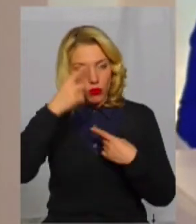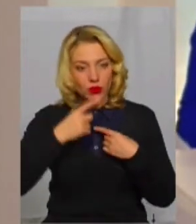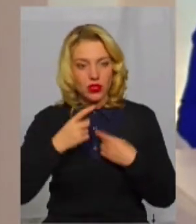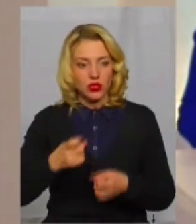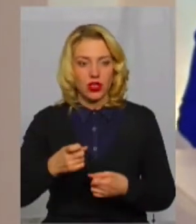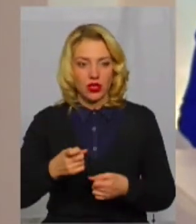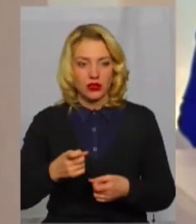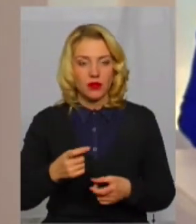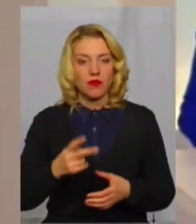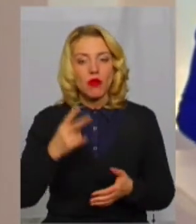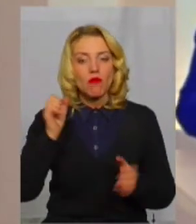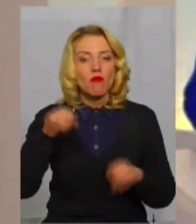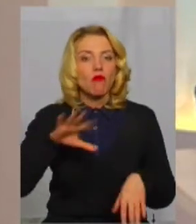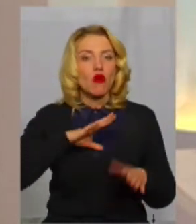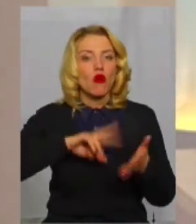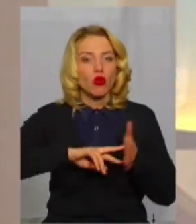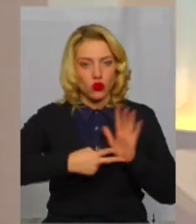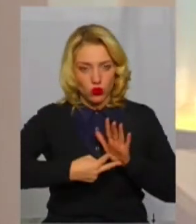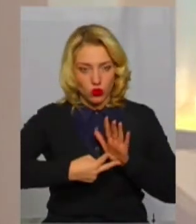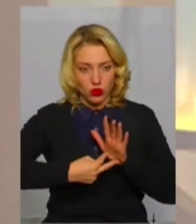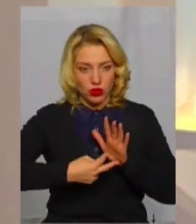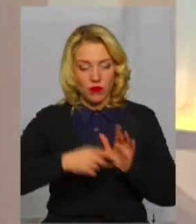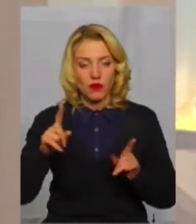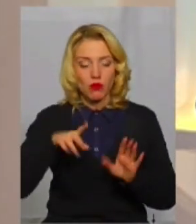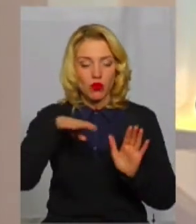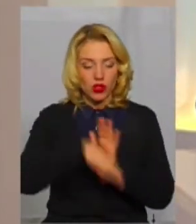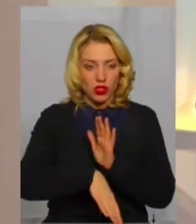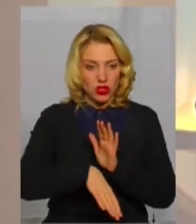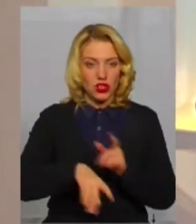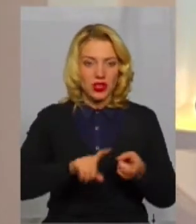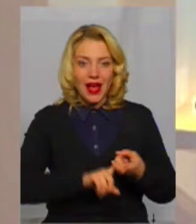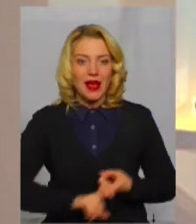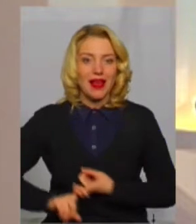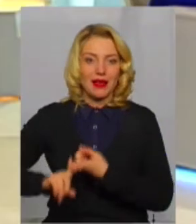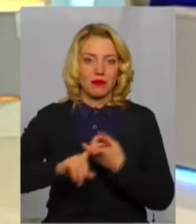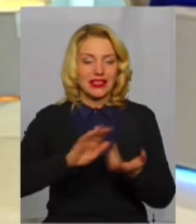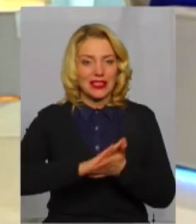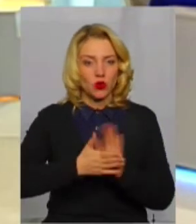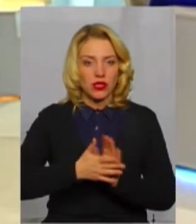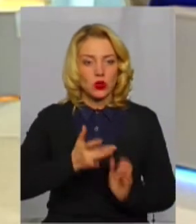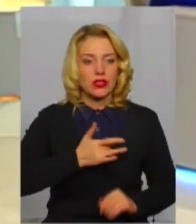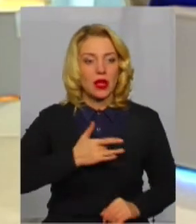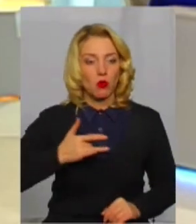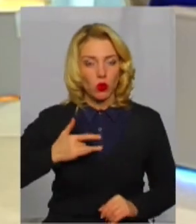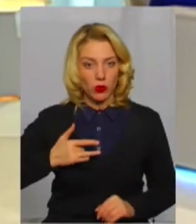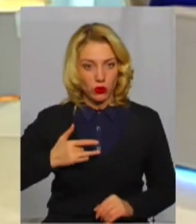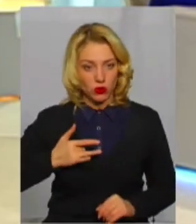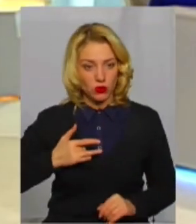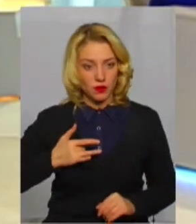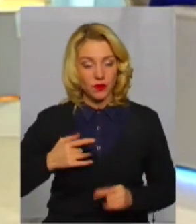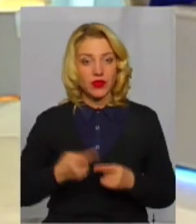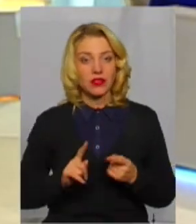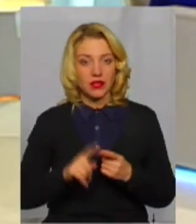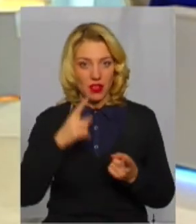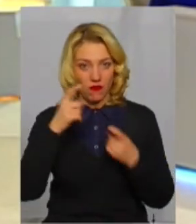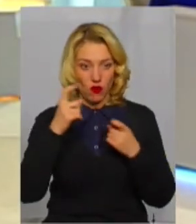верніше навіть прогнозує, про погіршення епідситуації з туберкульозом. Це